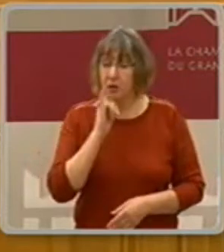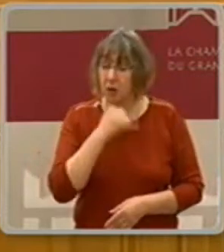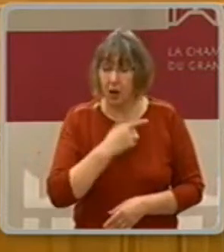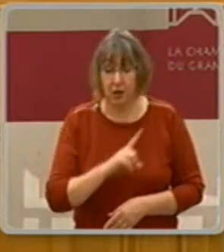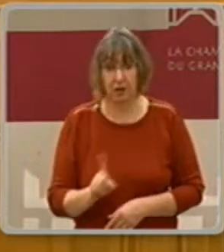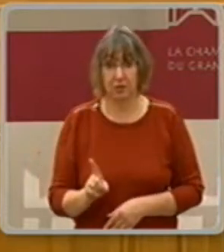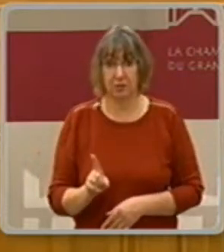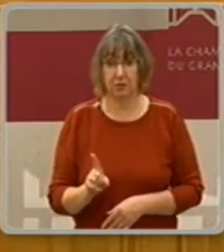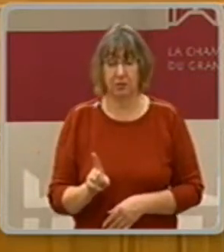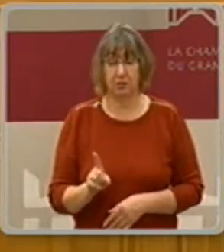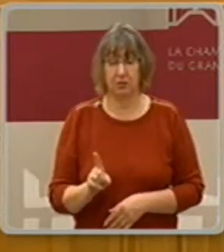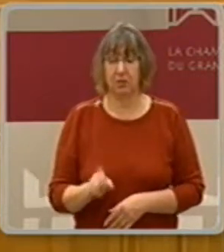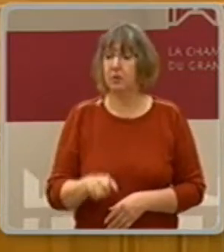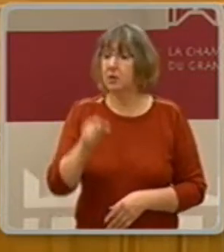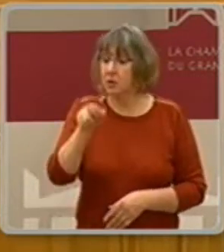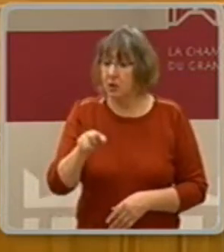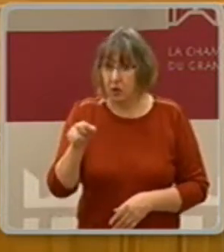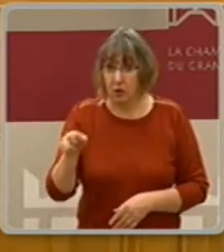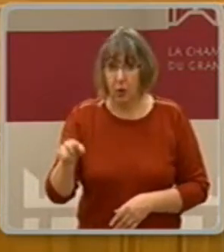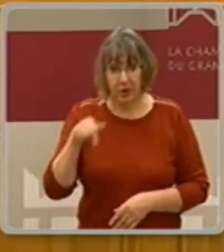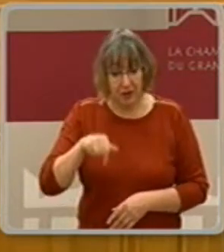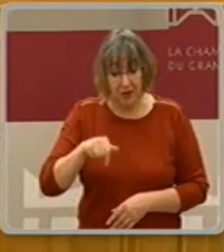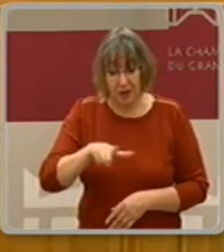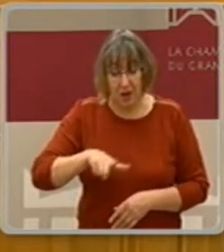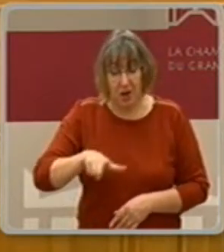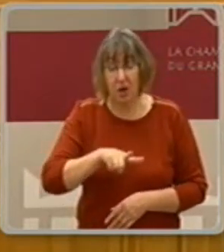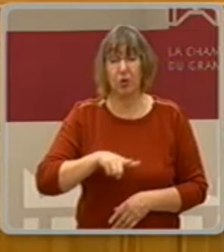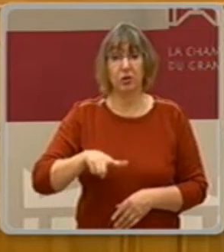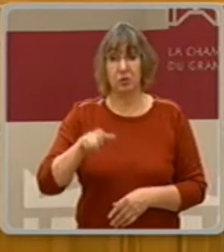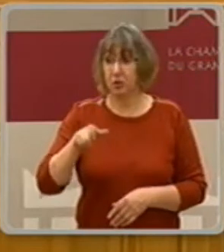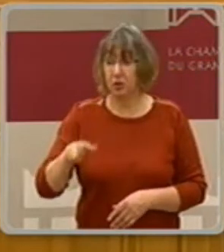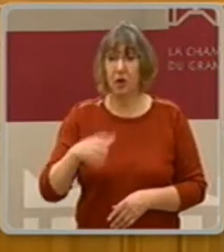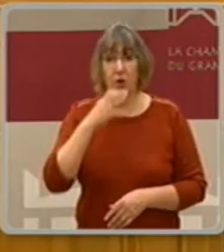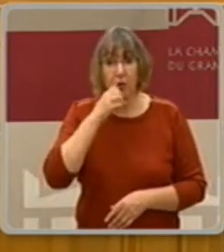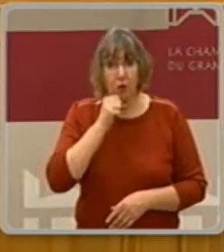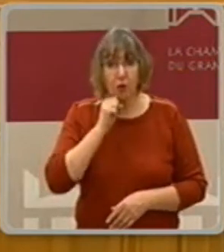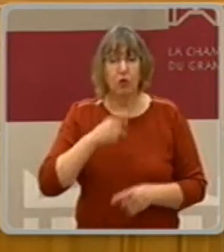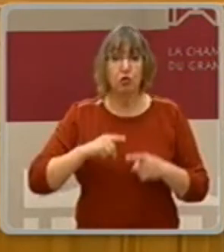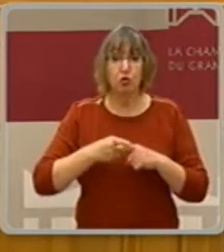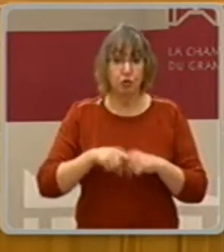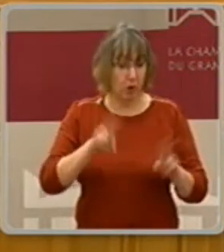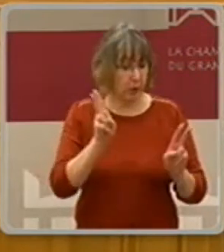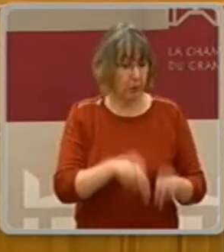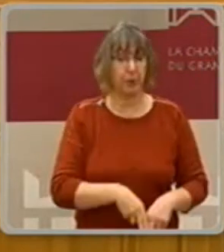etwas beizusetzen, und das auf Kosten von der kommenden Generationen von Eisenbahnern. Die Große von den Leuten im Land will das nicht.